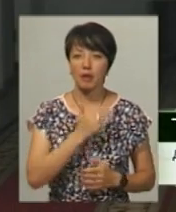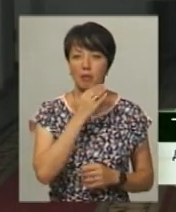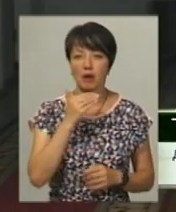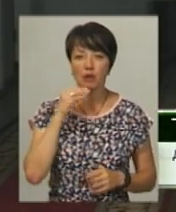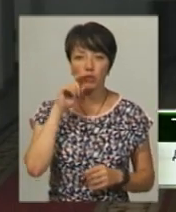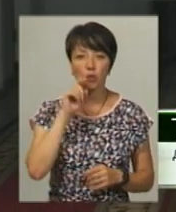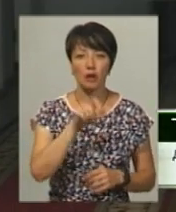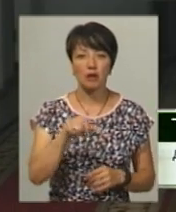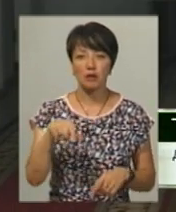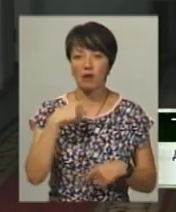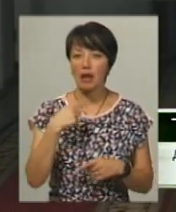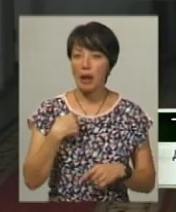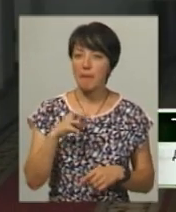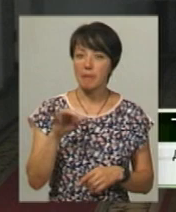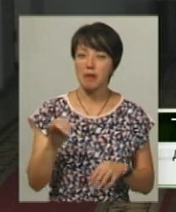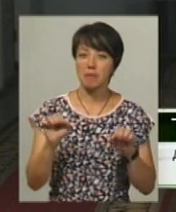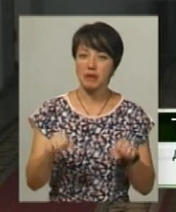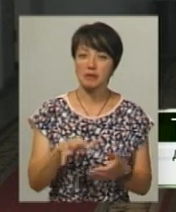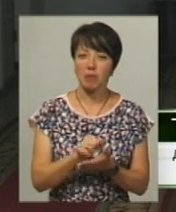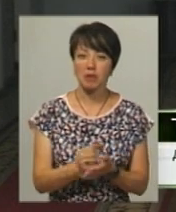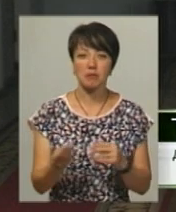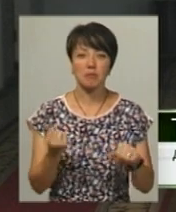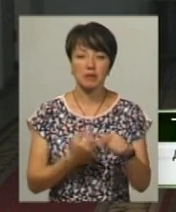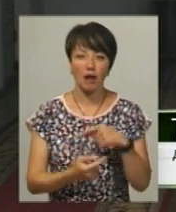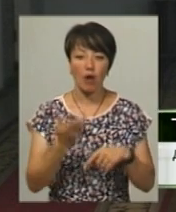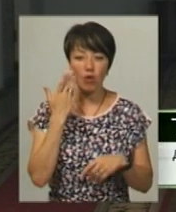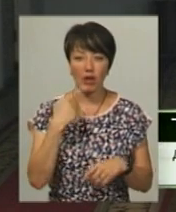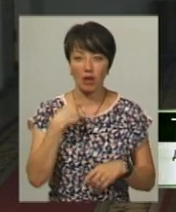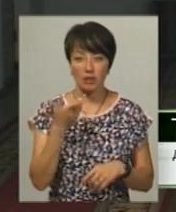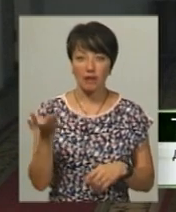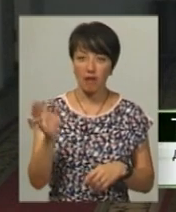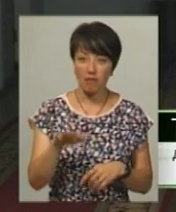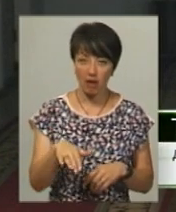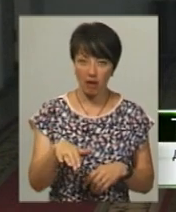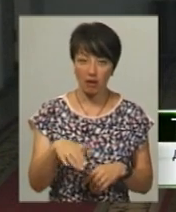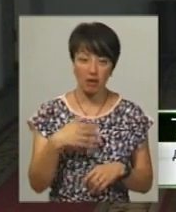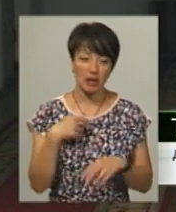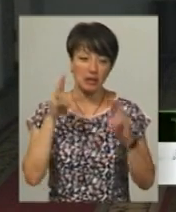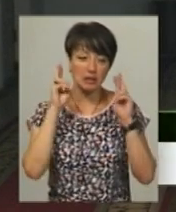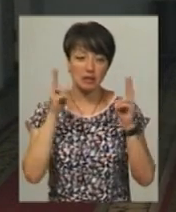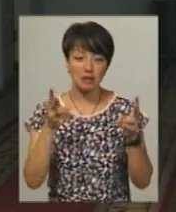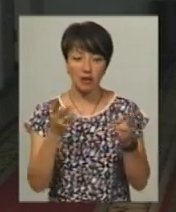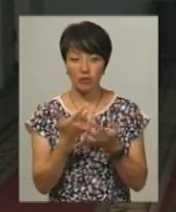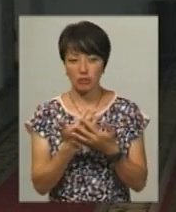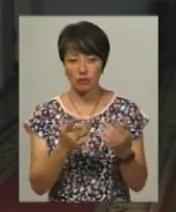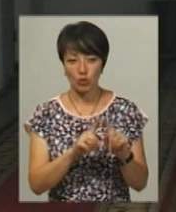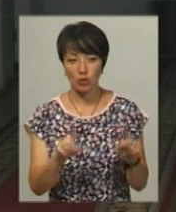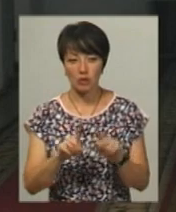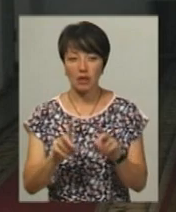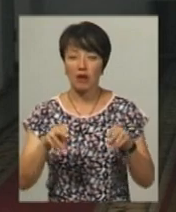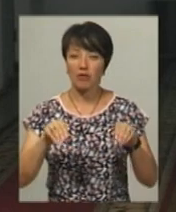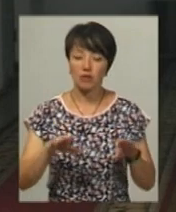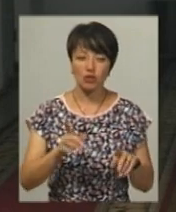українців говорять, от я би міг займатися бізнесом. А коли кажуть – давай, а так я не знаю масу нюансів. Як